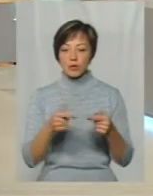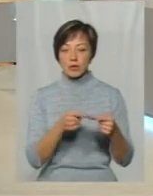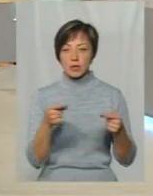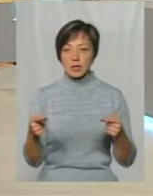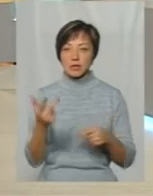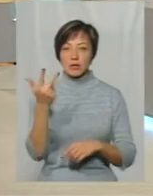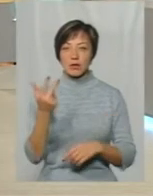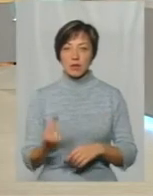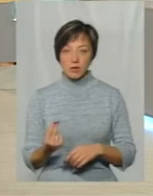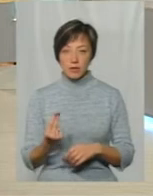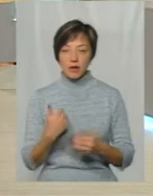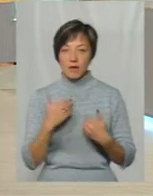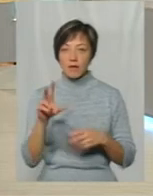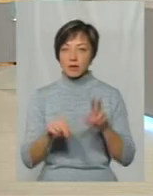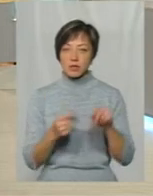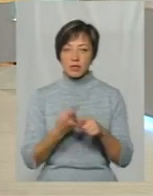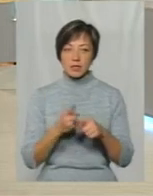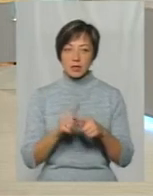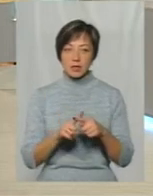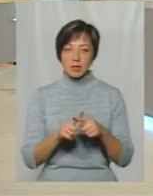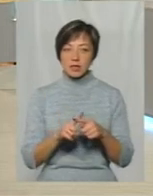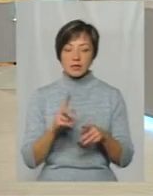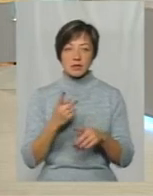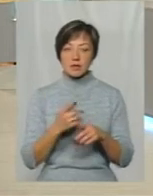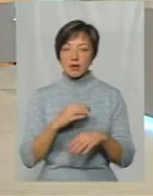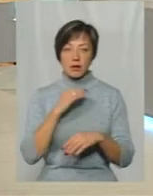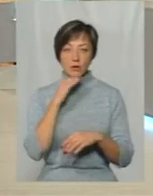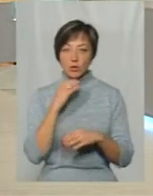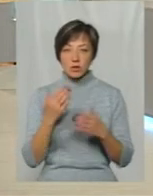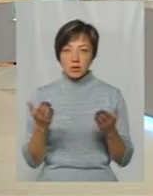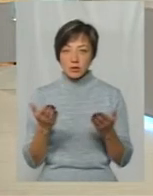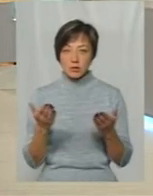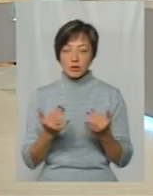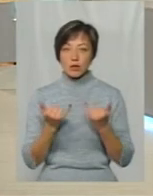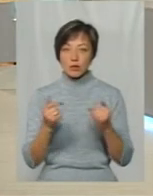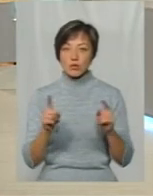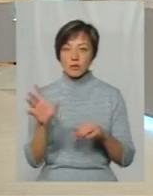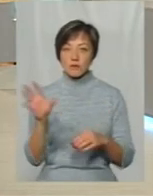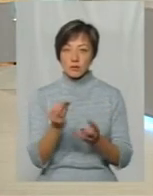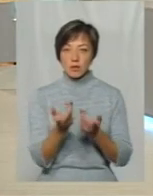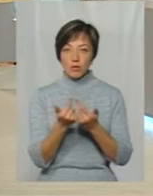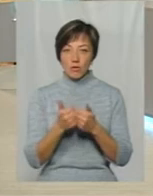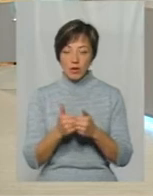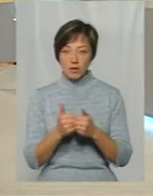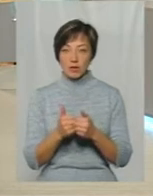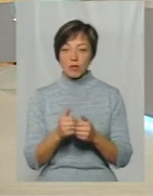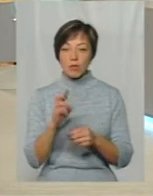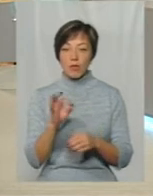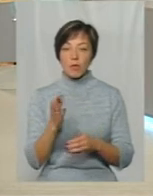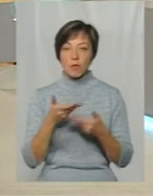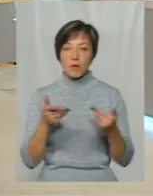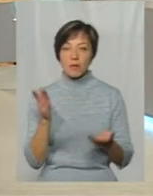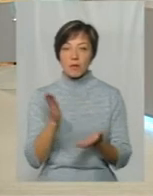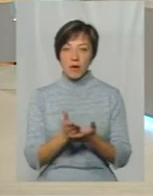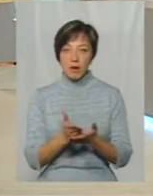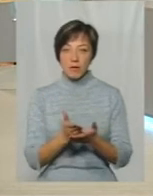трьох діб Я рахую, що цього не досить, ну, не досить для того, щоб всіх підрахувати Тому що ми маємо